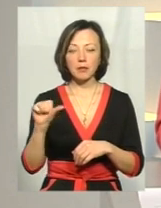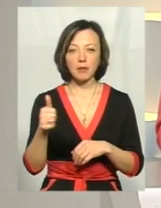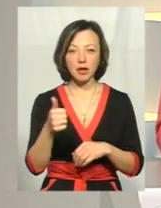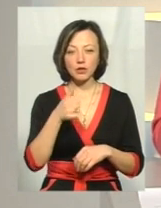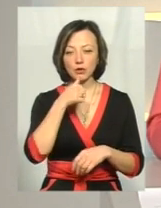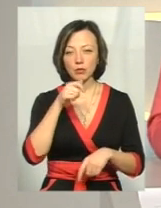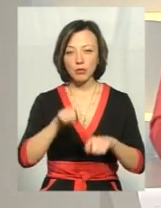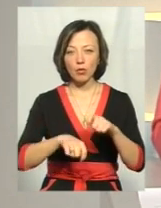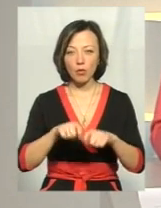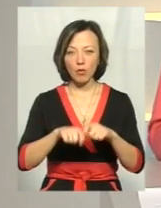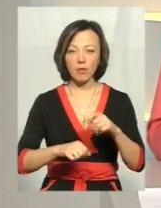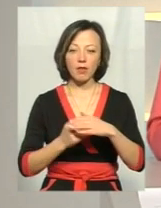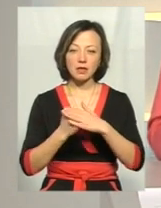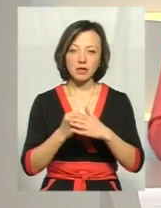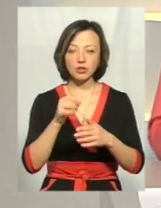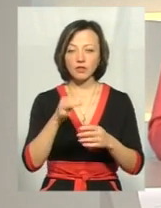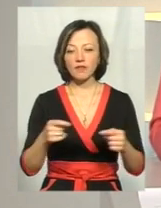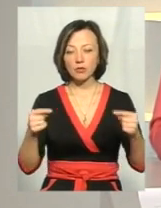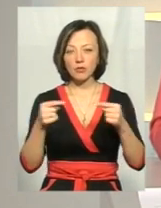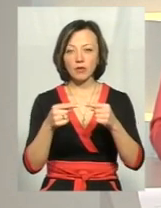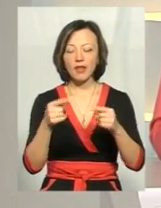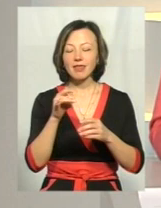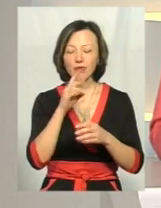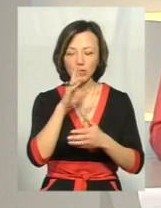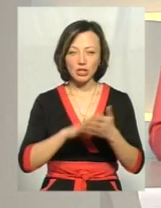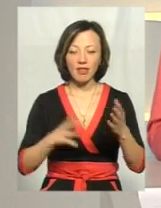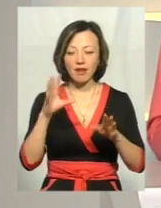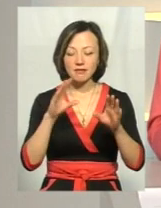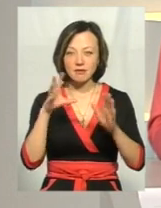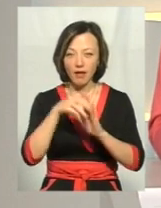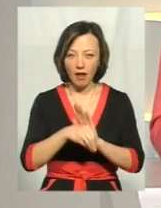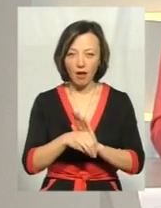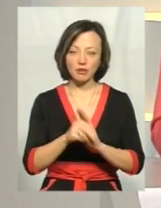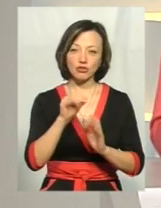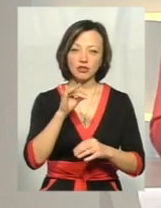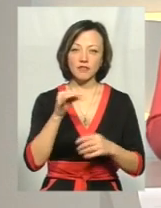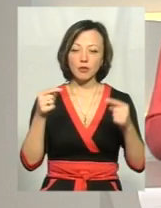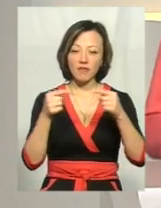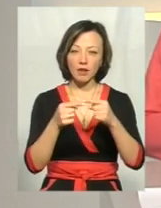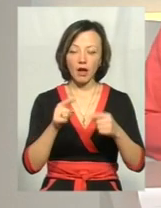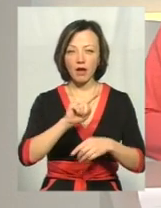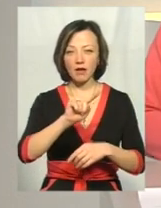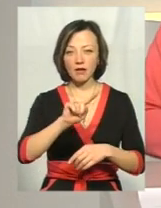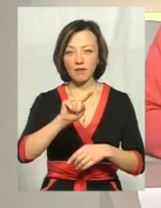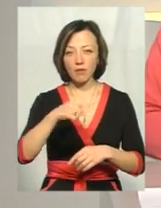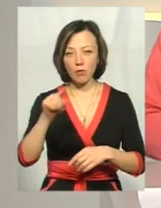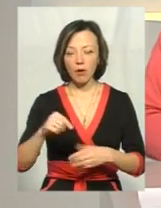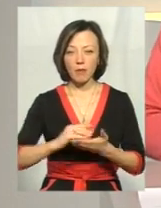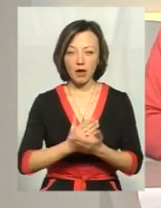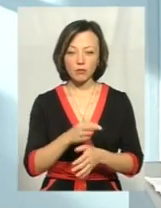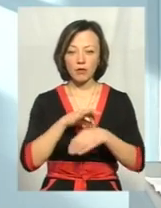проби на склад, чи відповідає вона вимогам якості, все ж таки… Проводить лабораторія